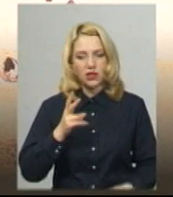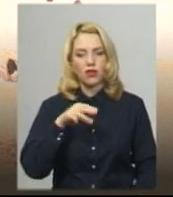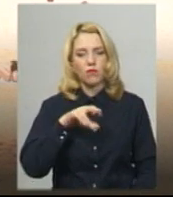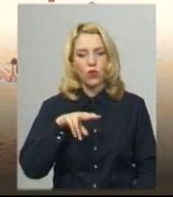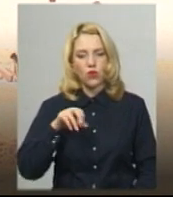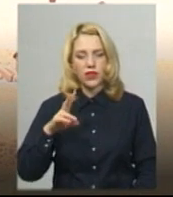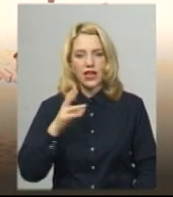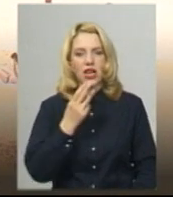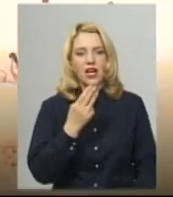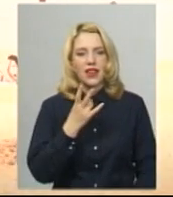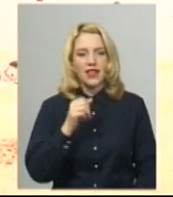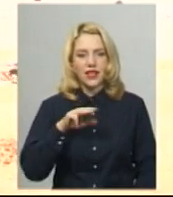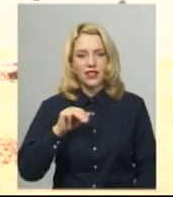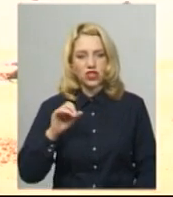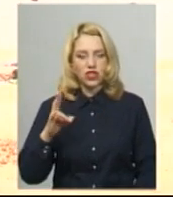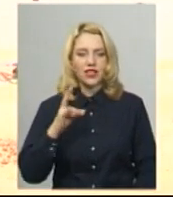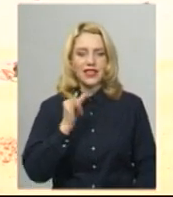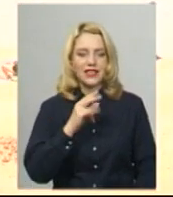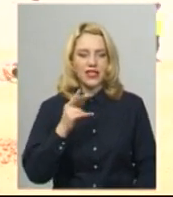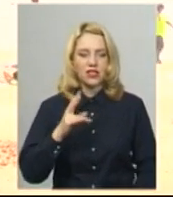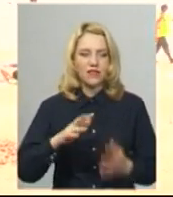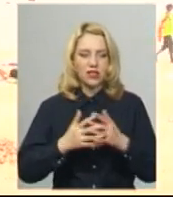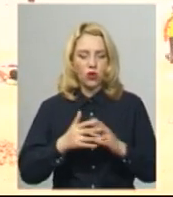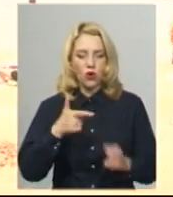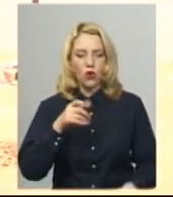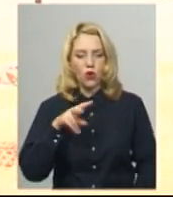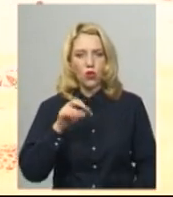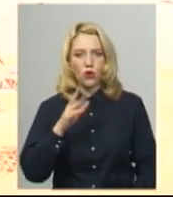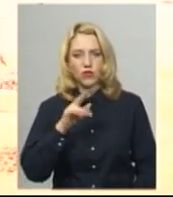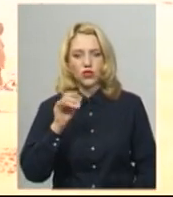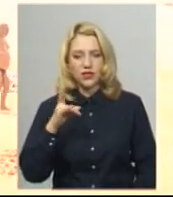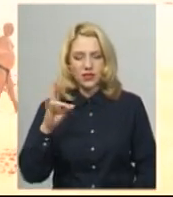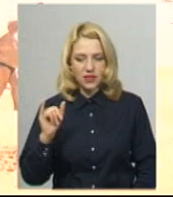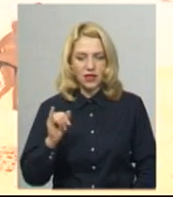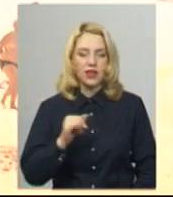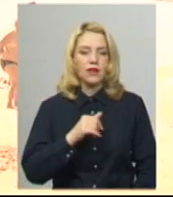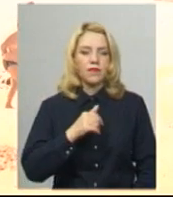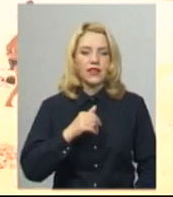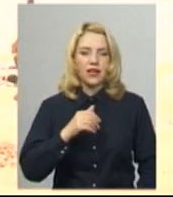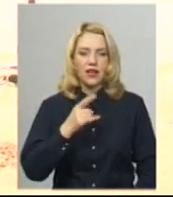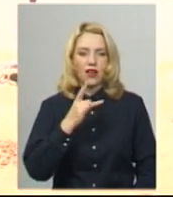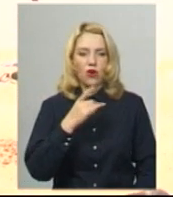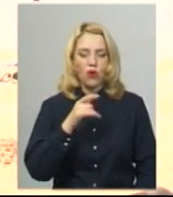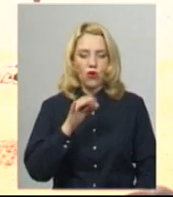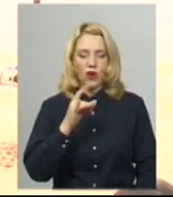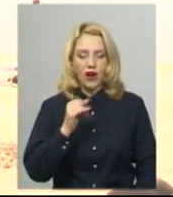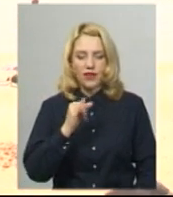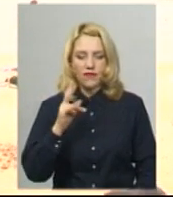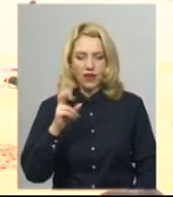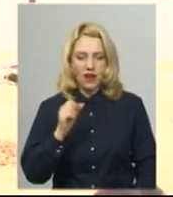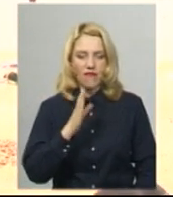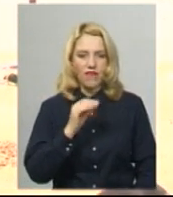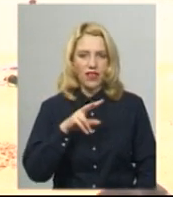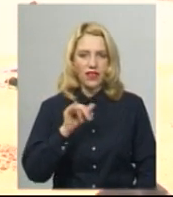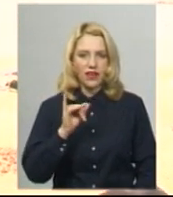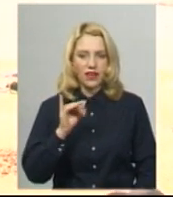Нітішин, Ізяслав та Красилів, села Головчинці Литичівського району, Гораївка, Велика Слобота, Кам'янець Подільського району